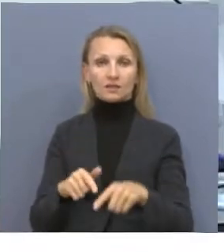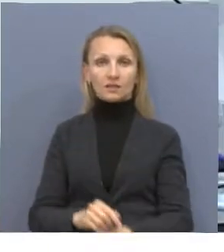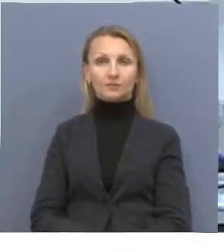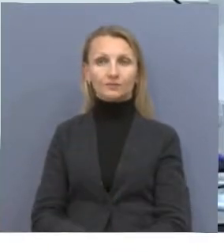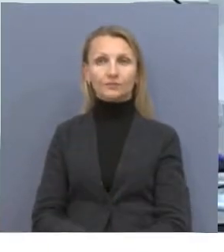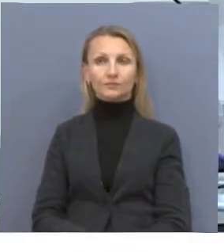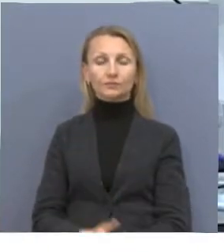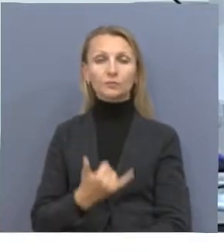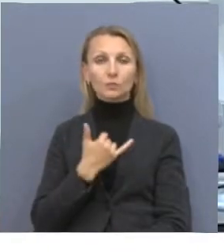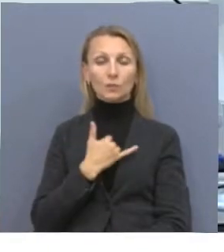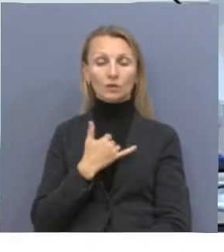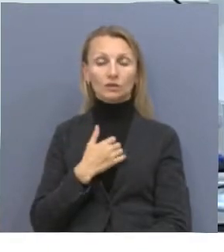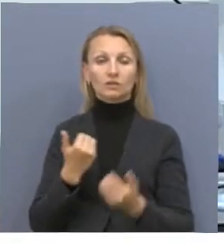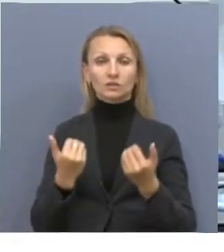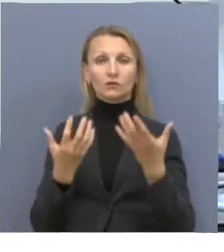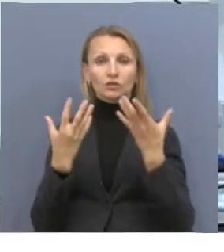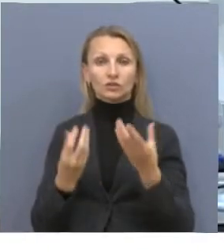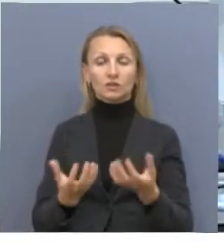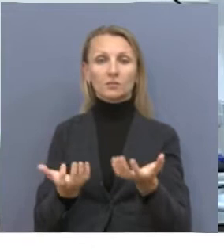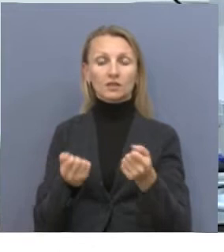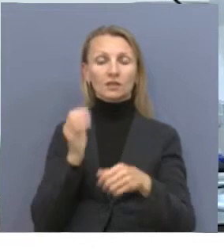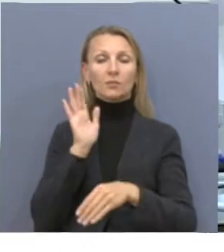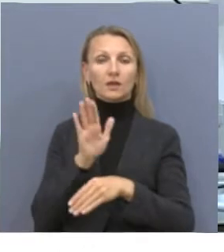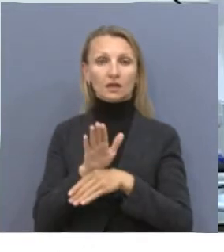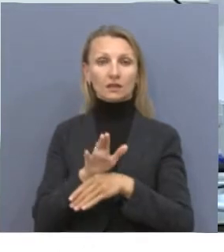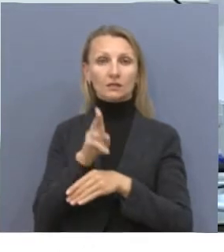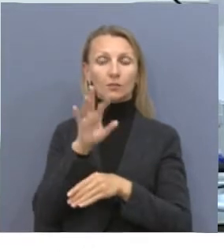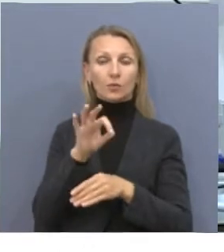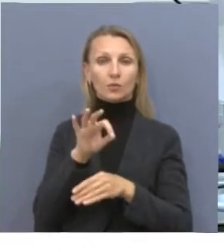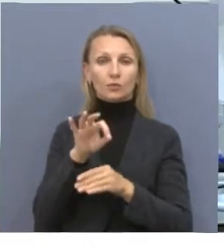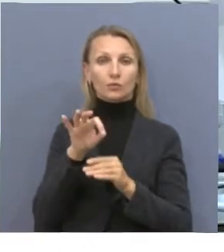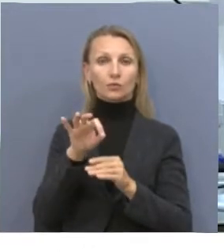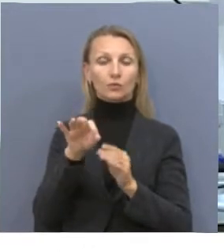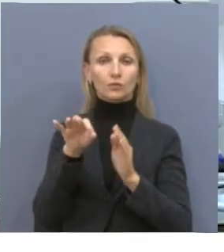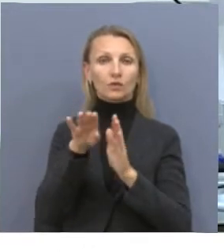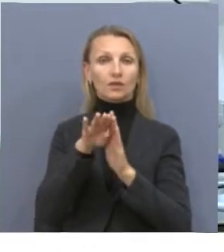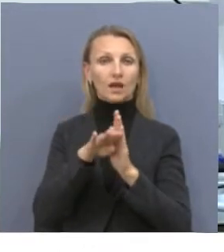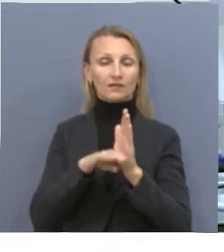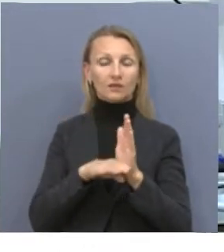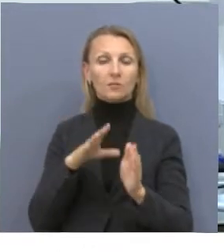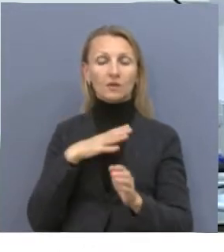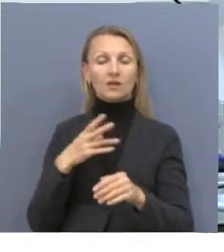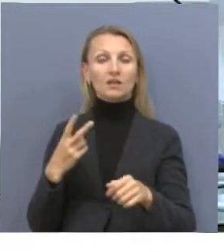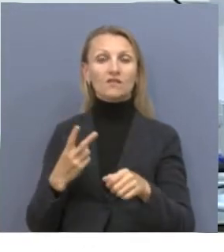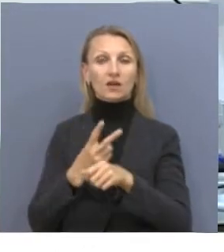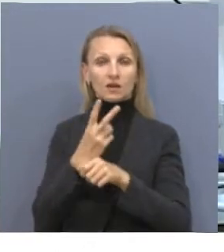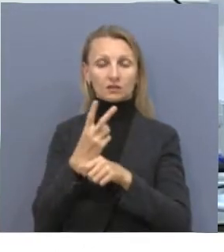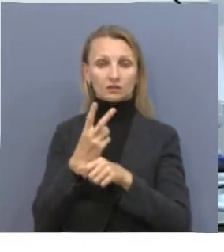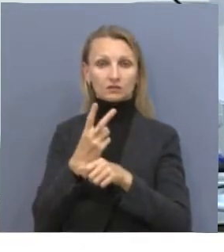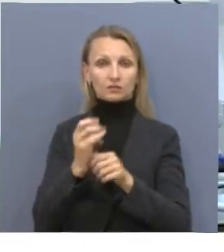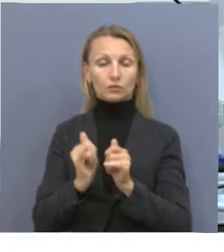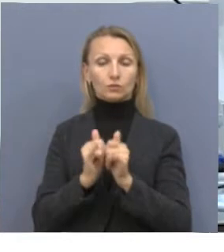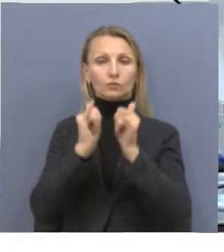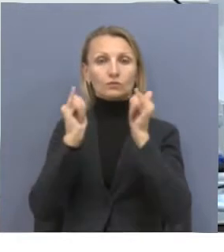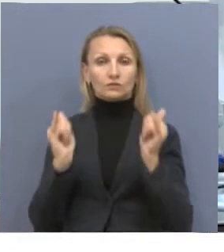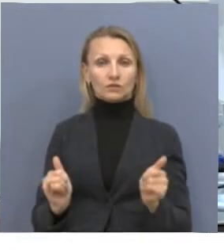У нас на сегодняшний уже принят приказ по тарифам. Было два раза увеличение в мезерам произведено.